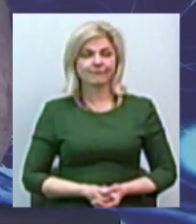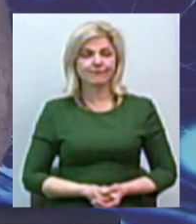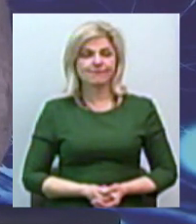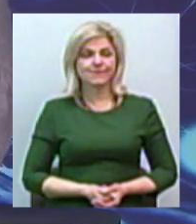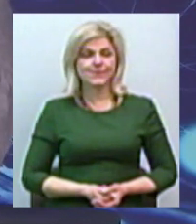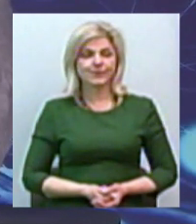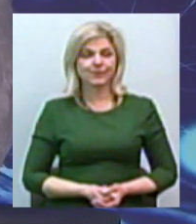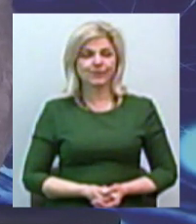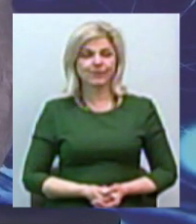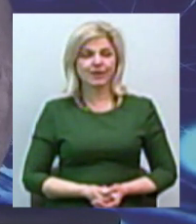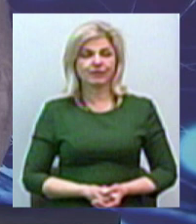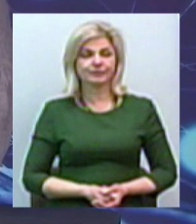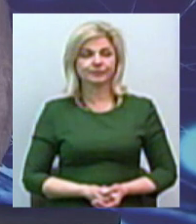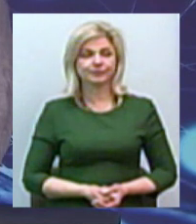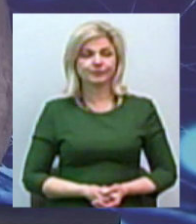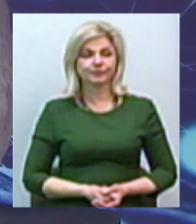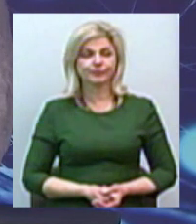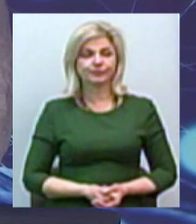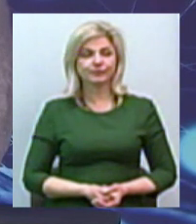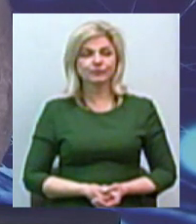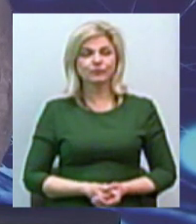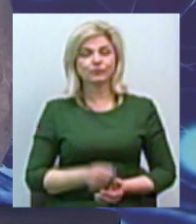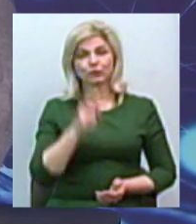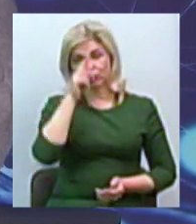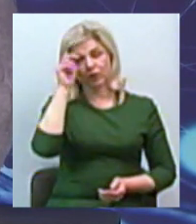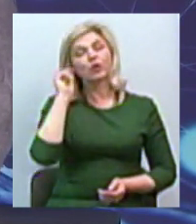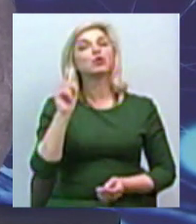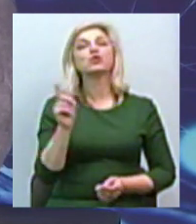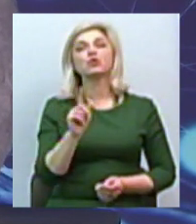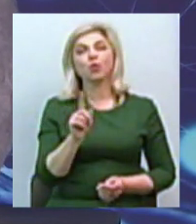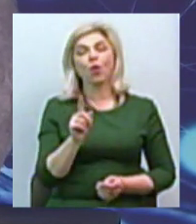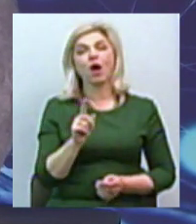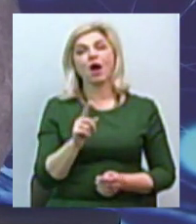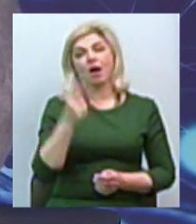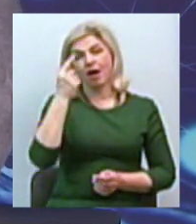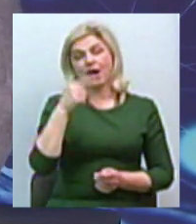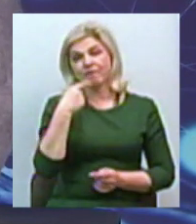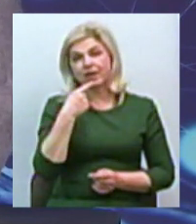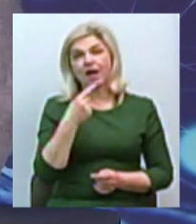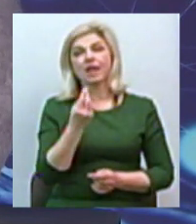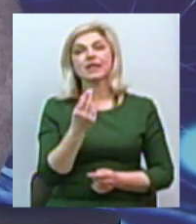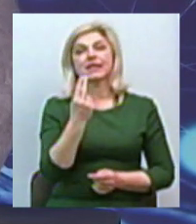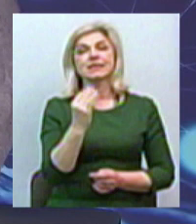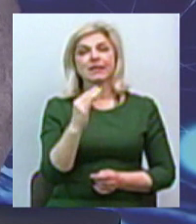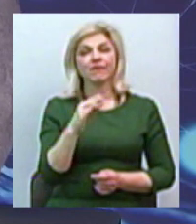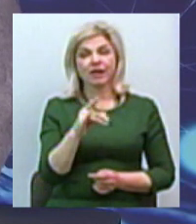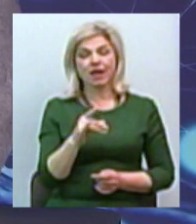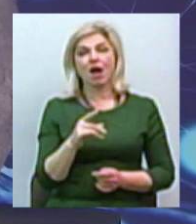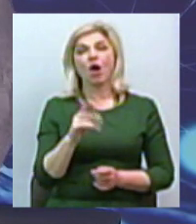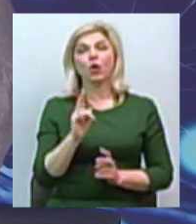комерційні провайдери, і про це вже неодноразово казали, зараз,